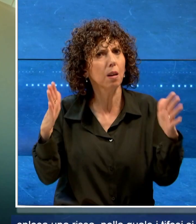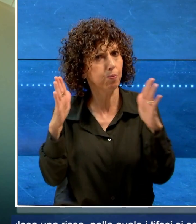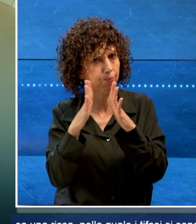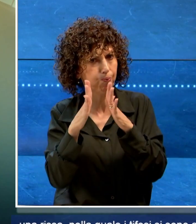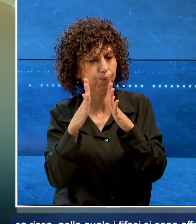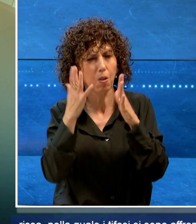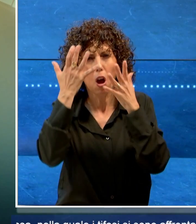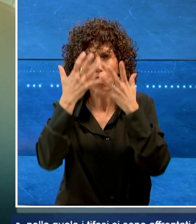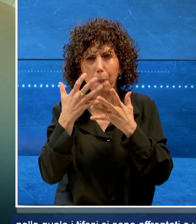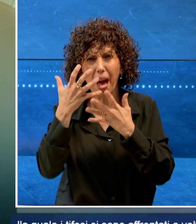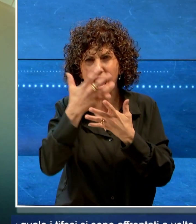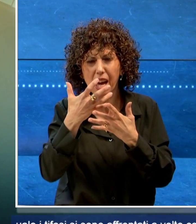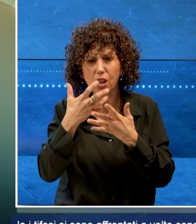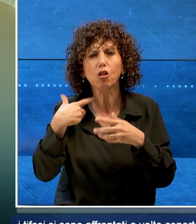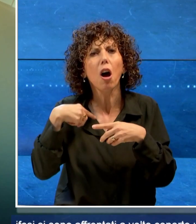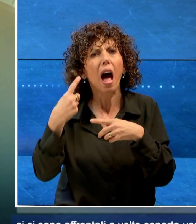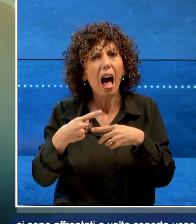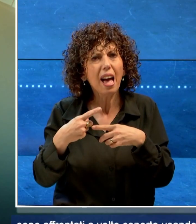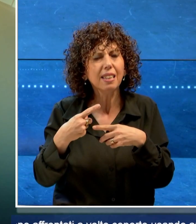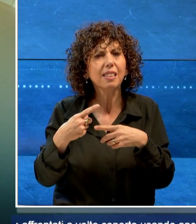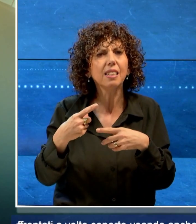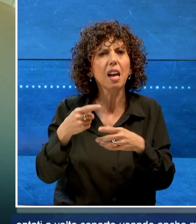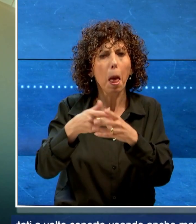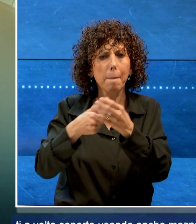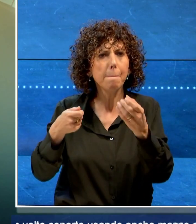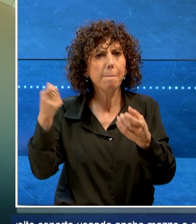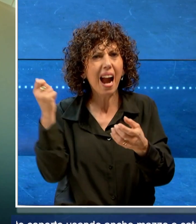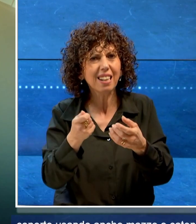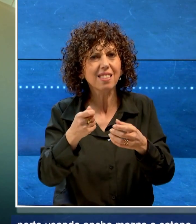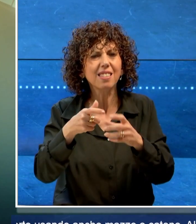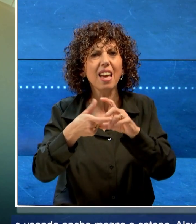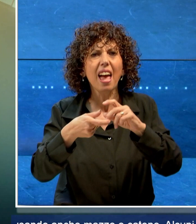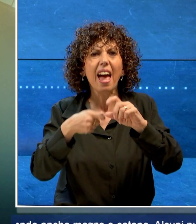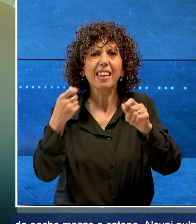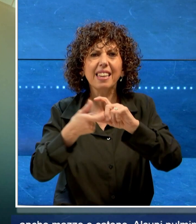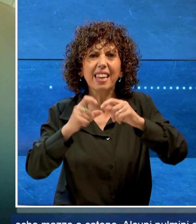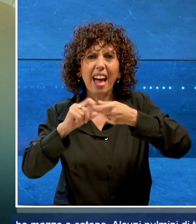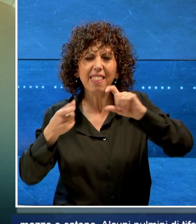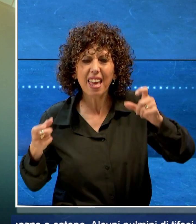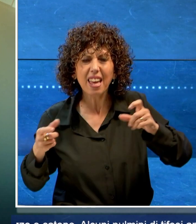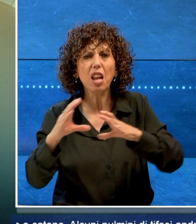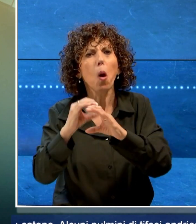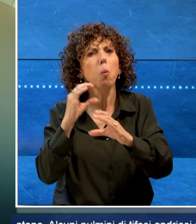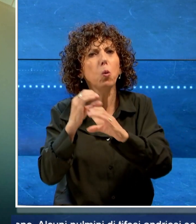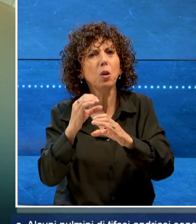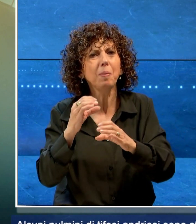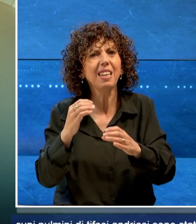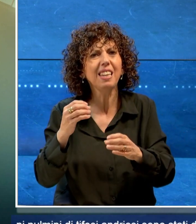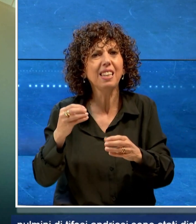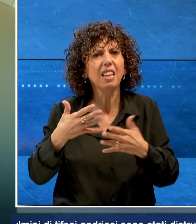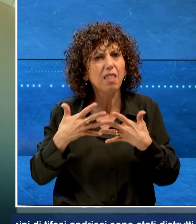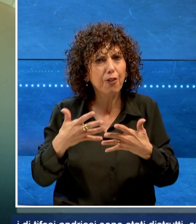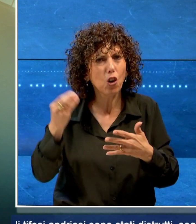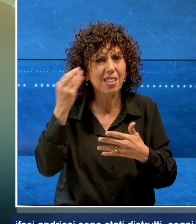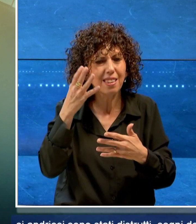a volto coperto usando anche mazze e catene. Alcuni pulmini di tifosi andriesi